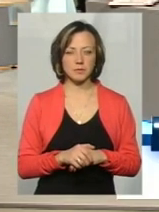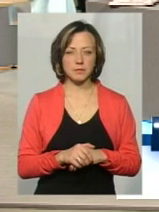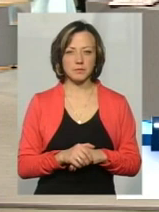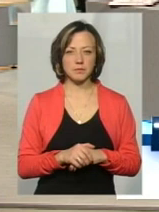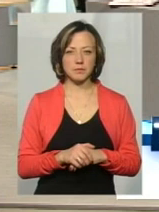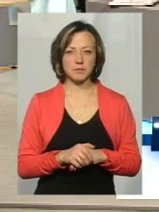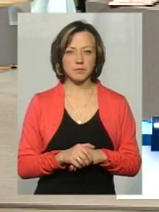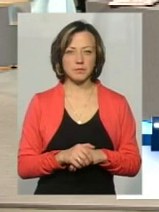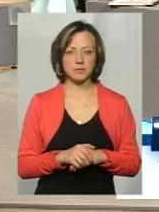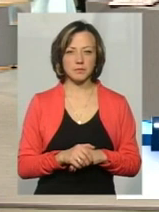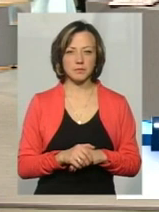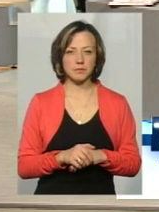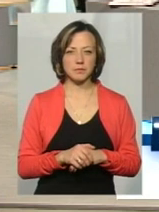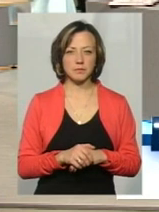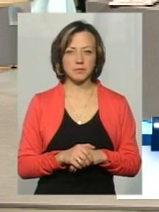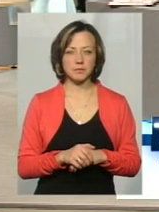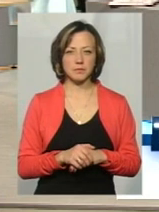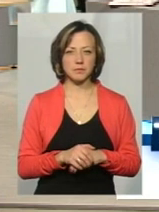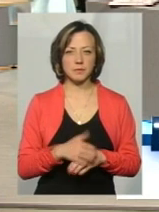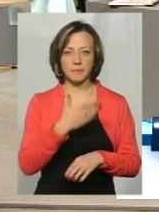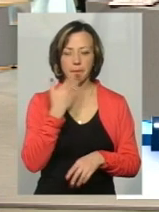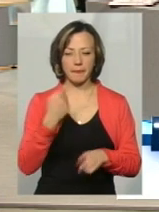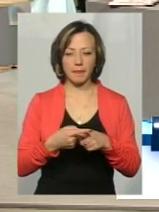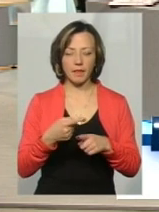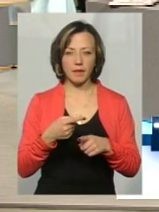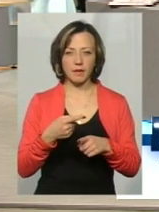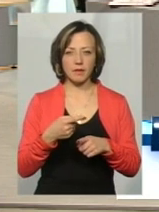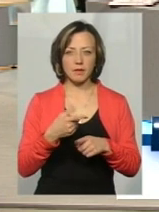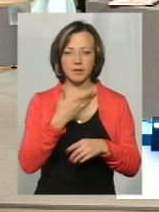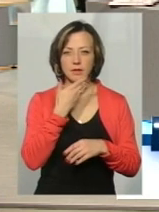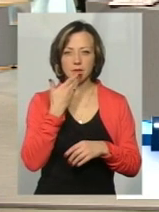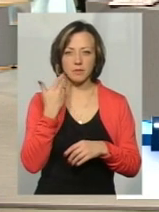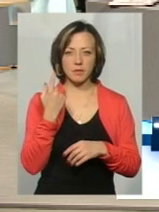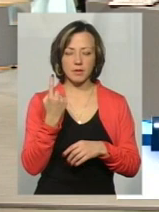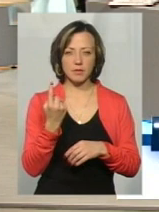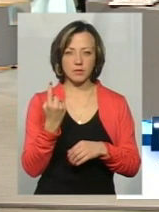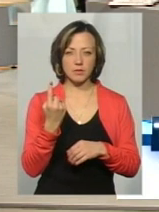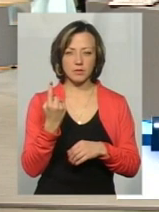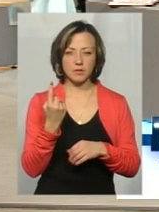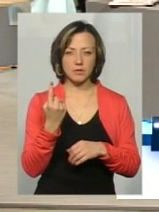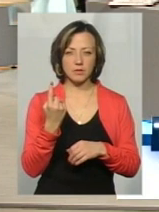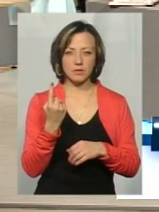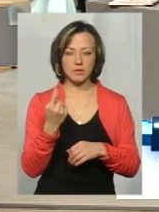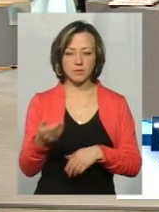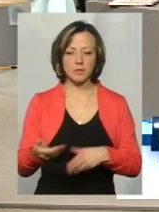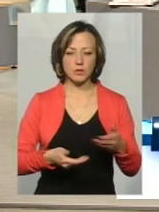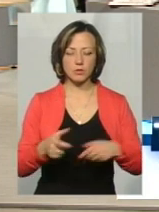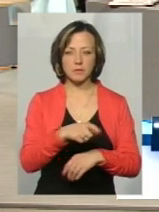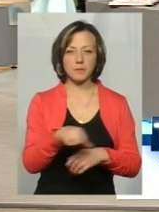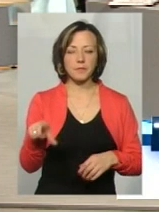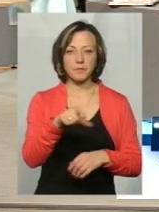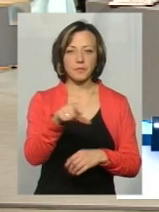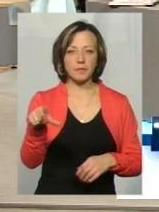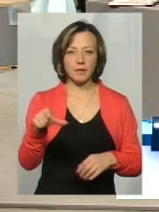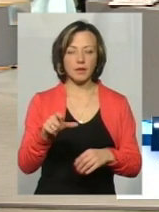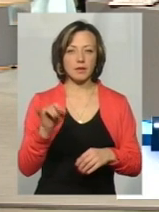щоб обов'язки проходи, то буде нормально ще на одній кладі, шахунки переходи, в